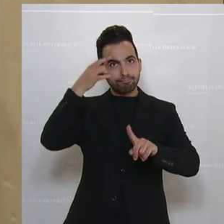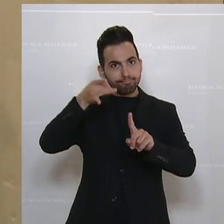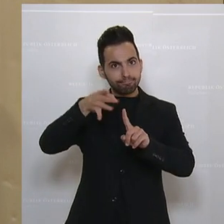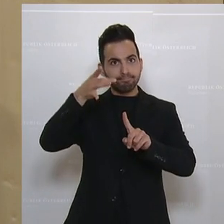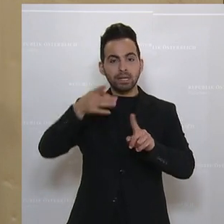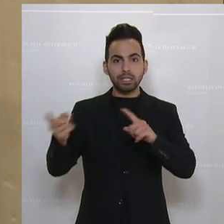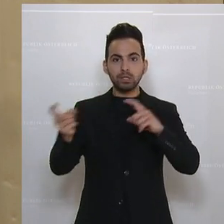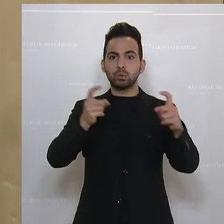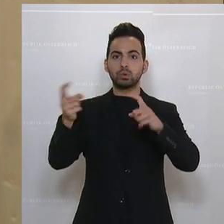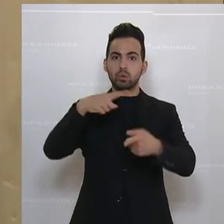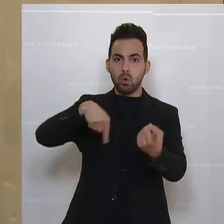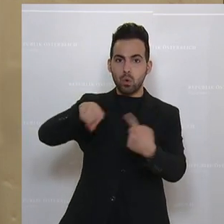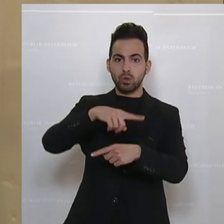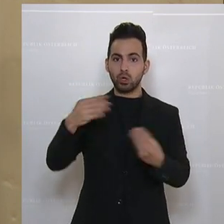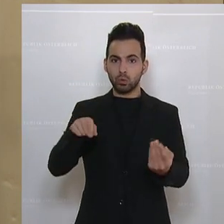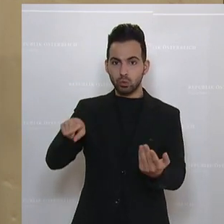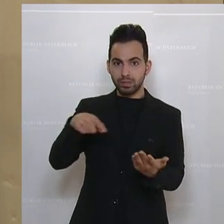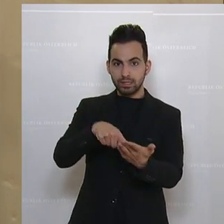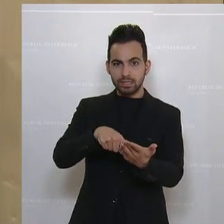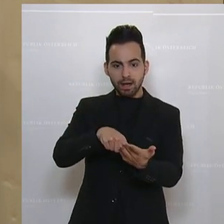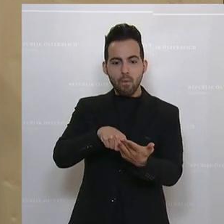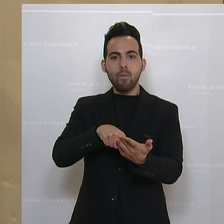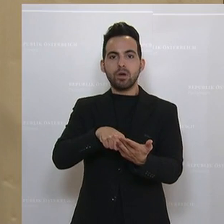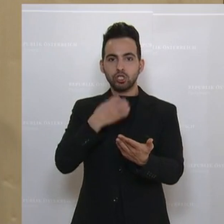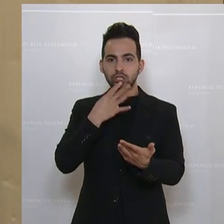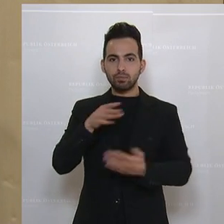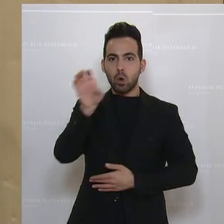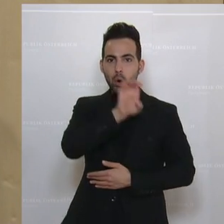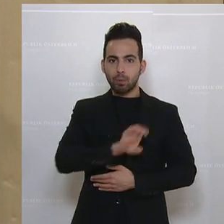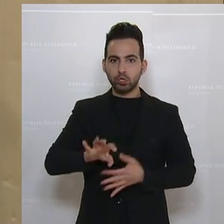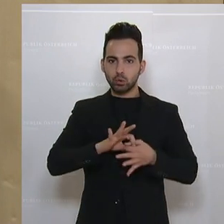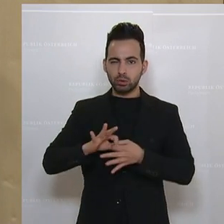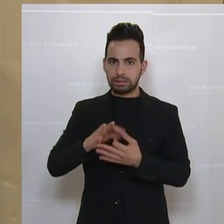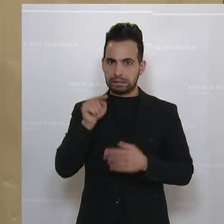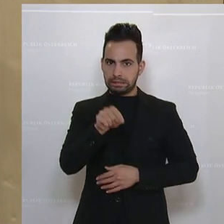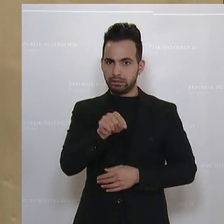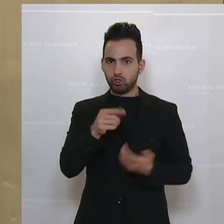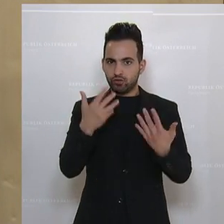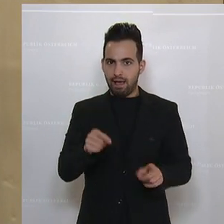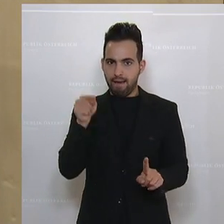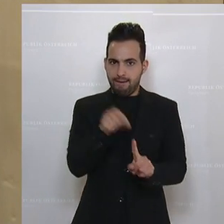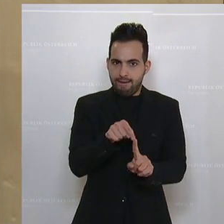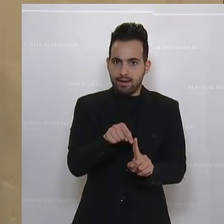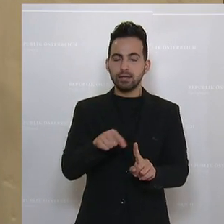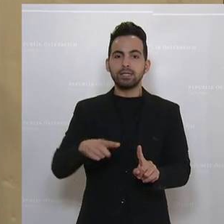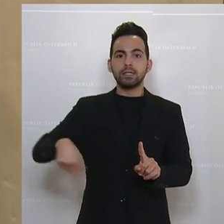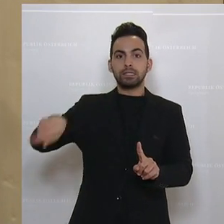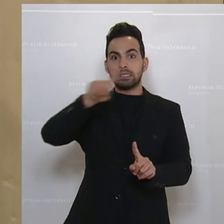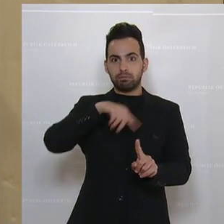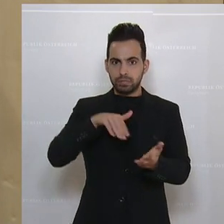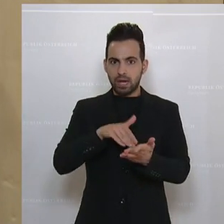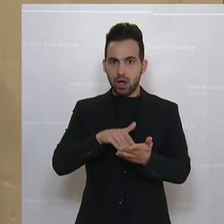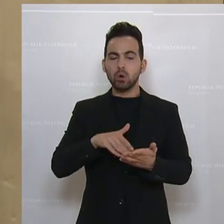tatsächlich den Finger auf eine offene Wunde innerhalb der Europäischen Union legt, nämlich die Europäische Union braucht